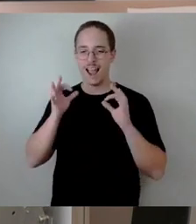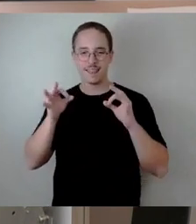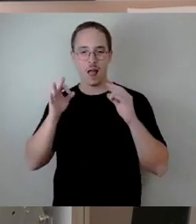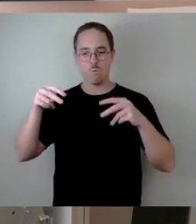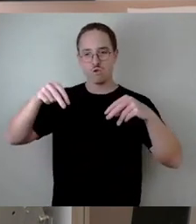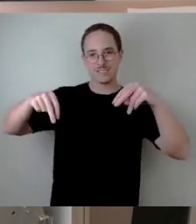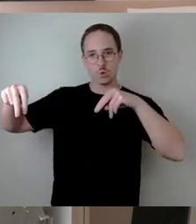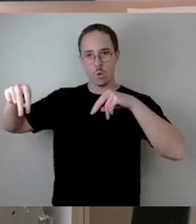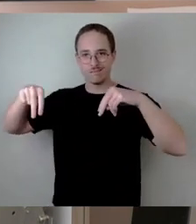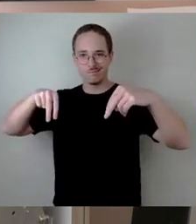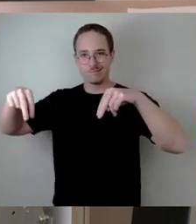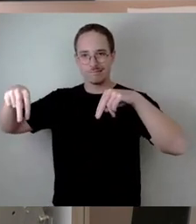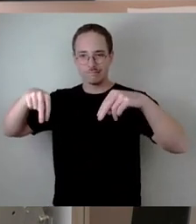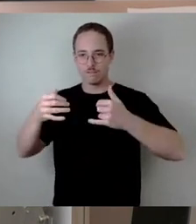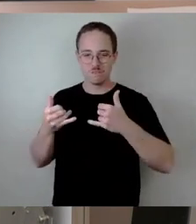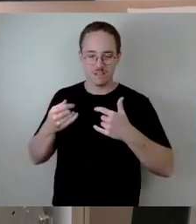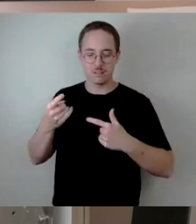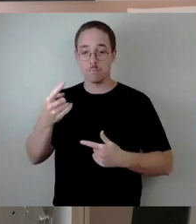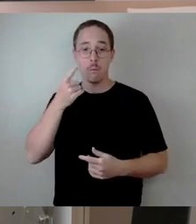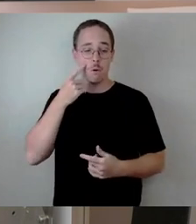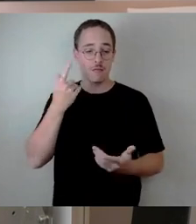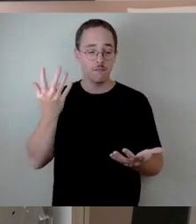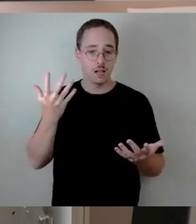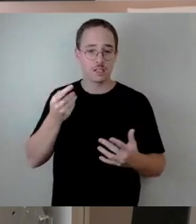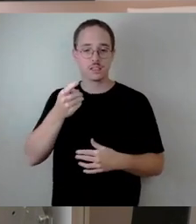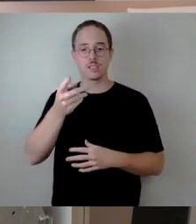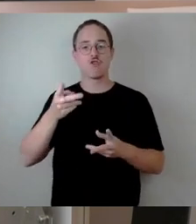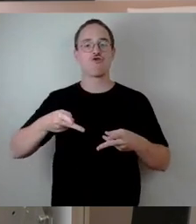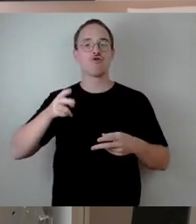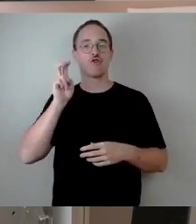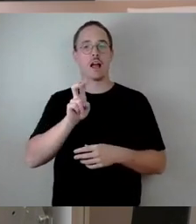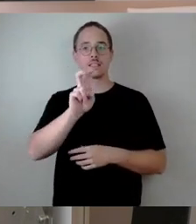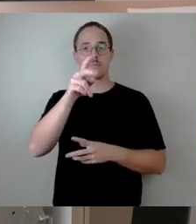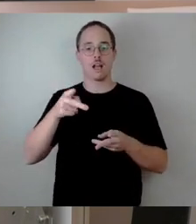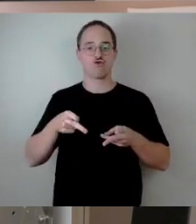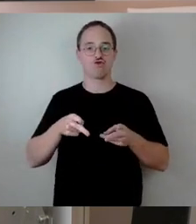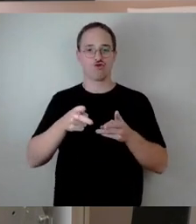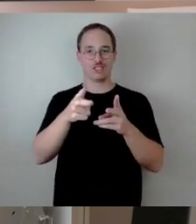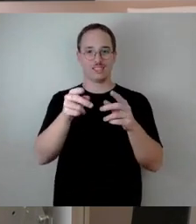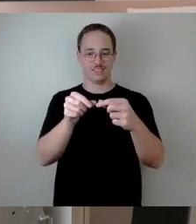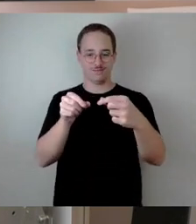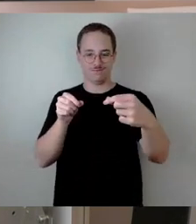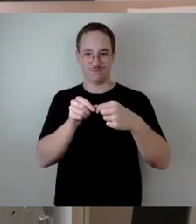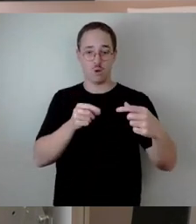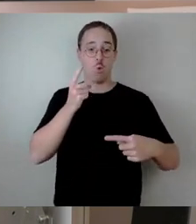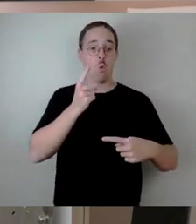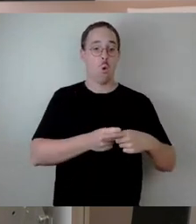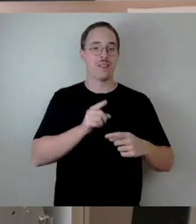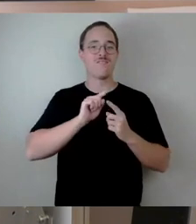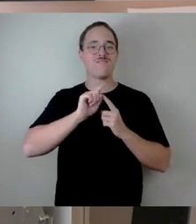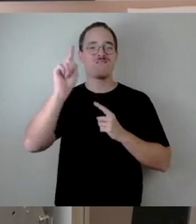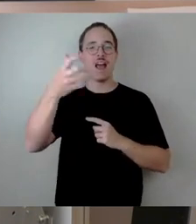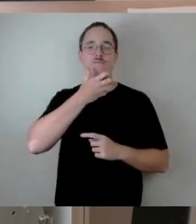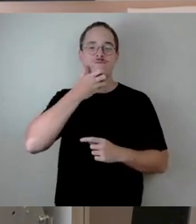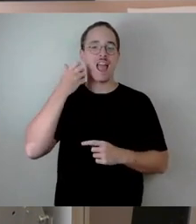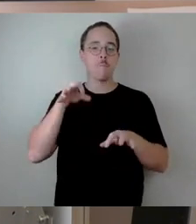sind die Schienen, die Straßenbahnschienen und die Fernwärmeleitung stehen derartig unter Spannung, dass wir die vorher trennen